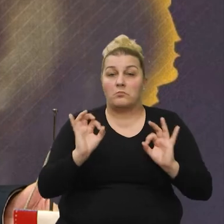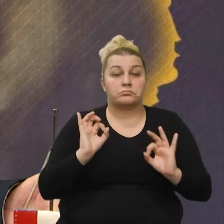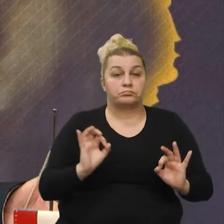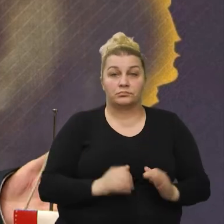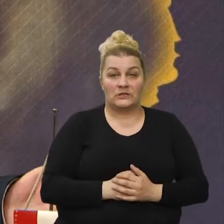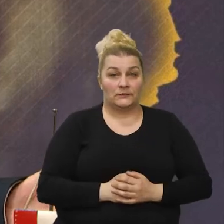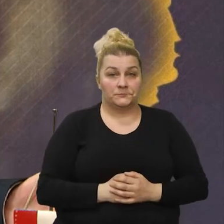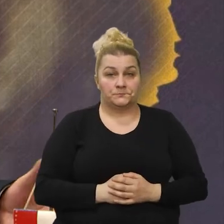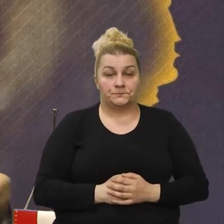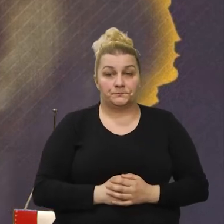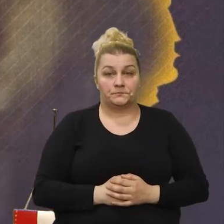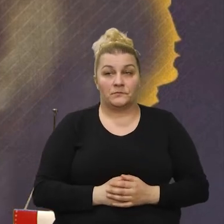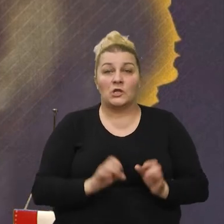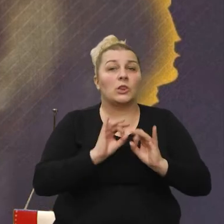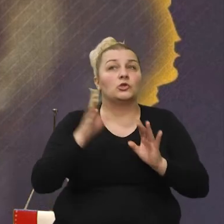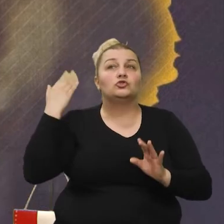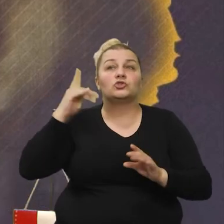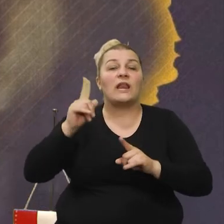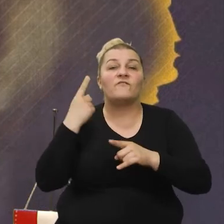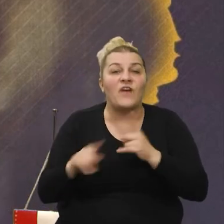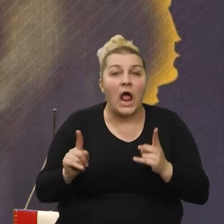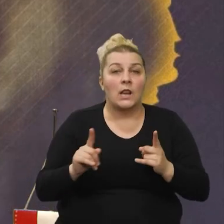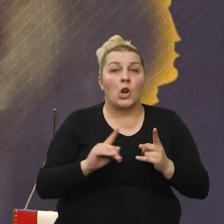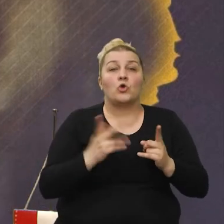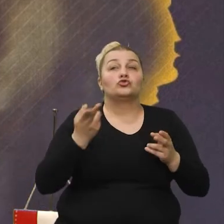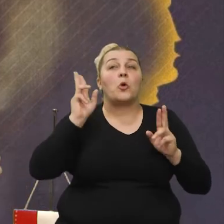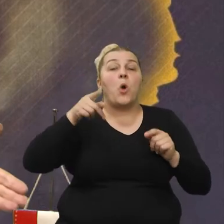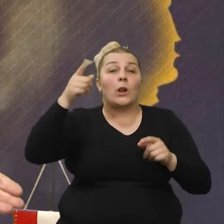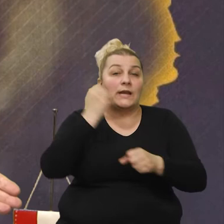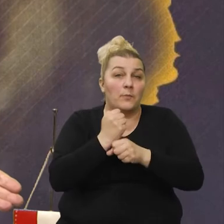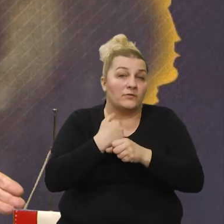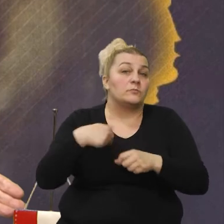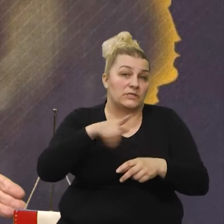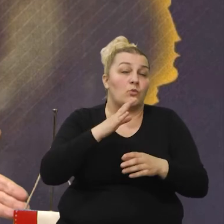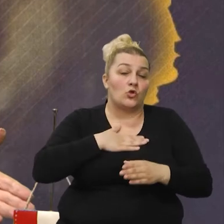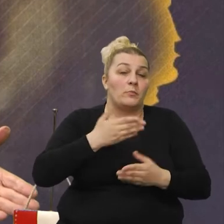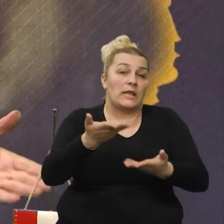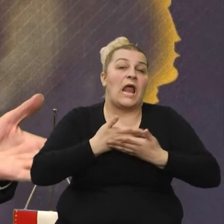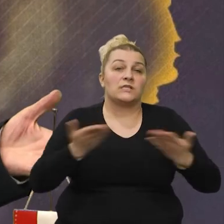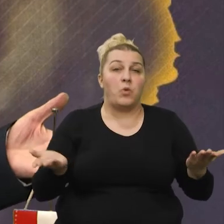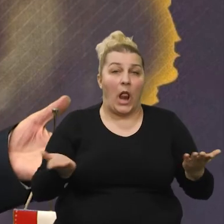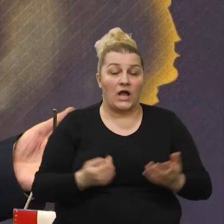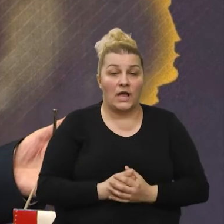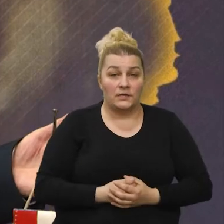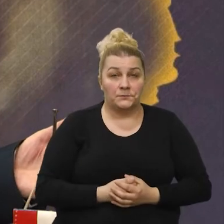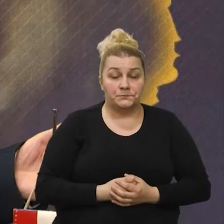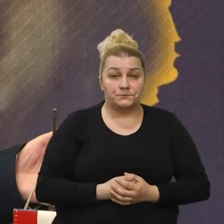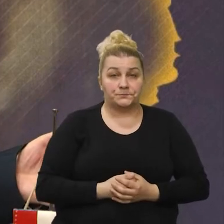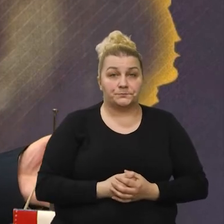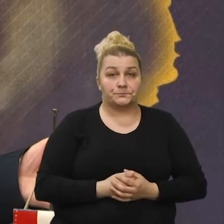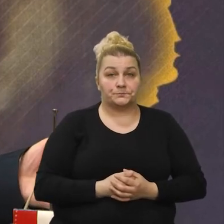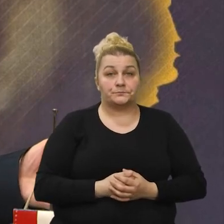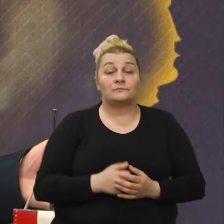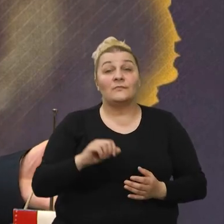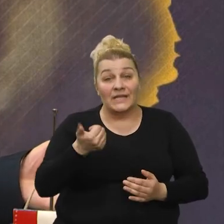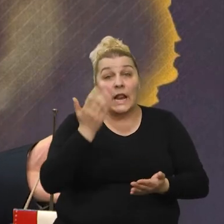bilo šta usfalilo. Sve šta je se moglo, tada imali smo na raspolaganju. Da li je baš